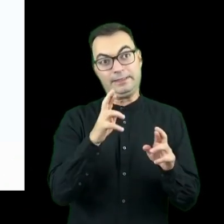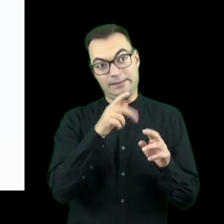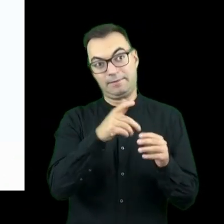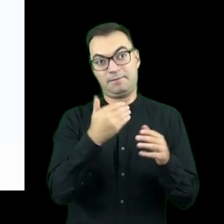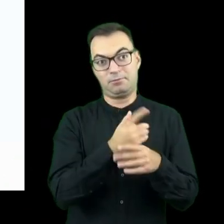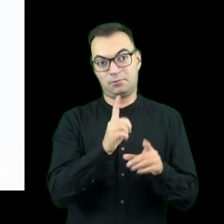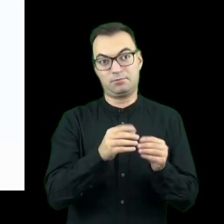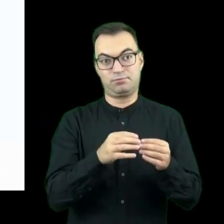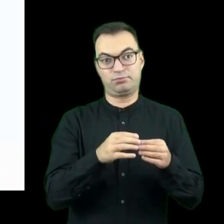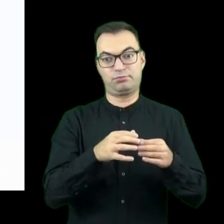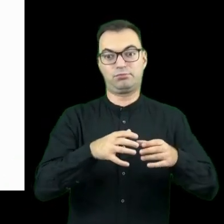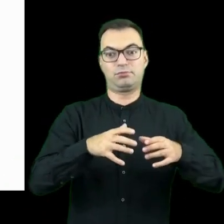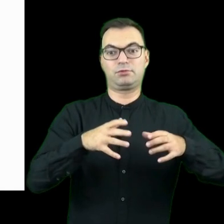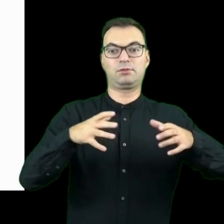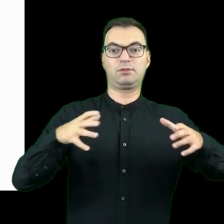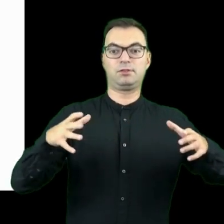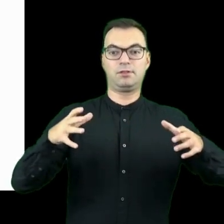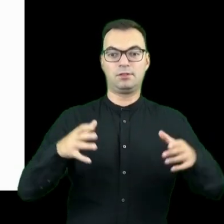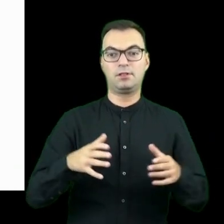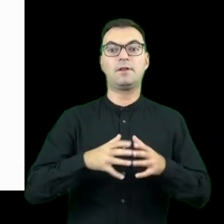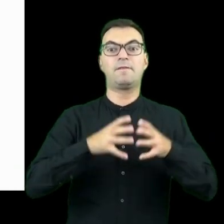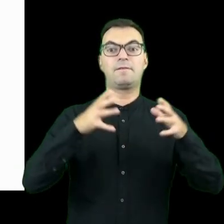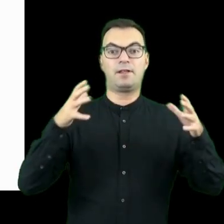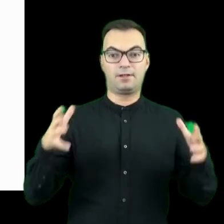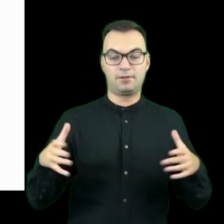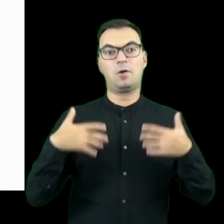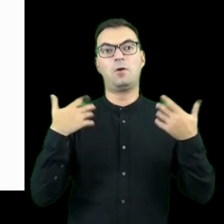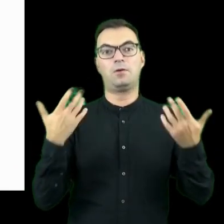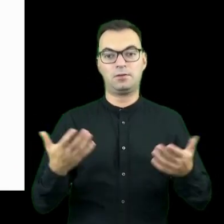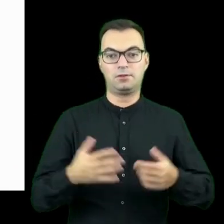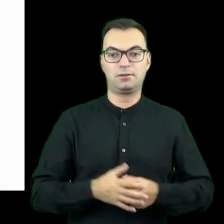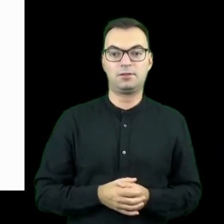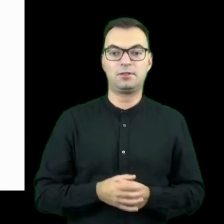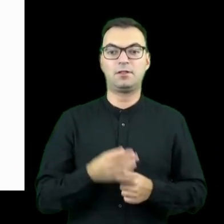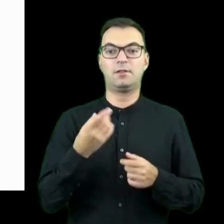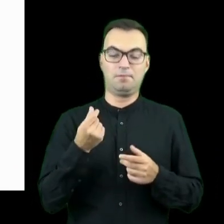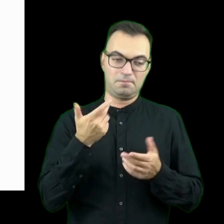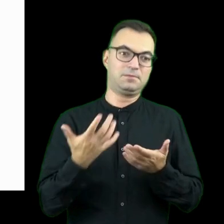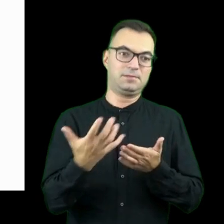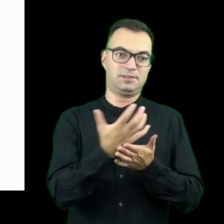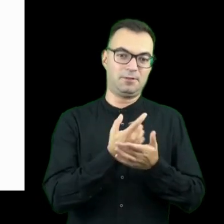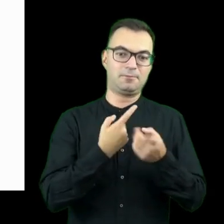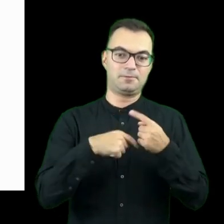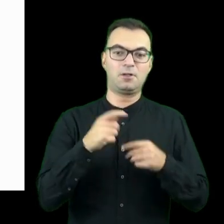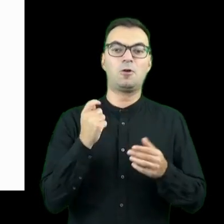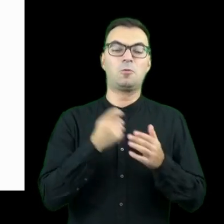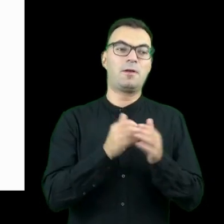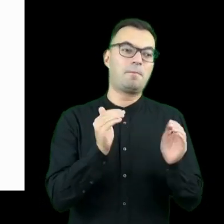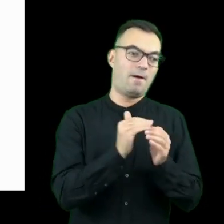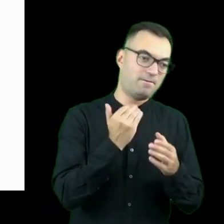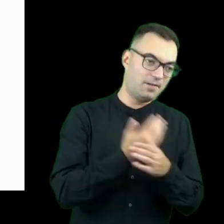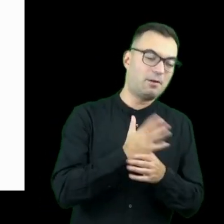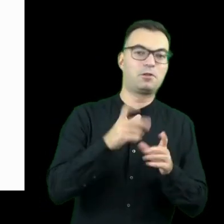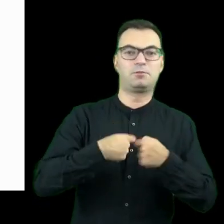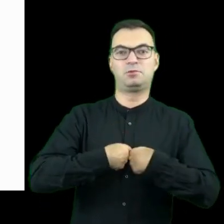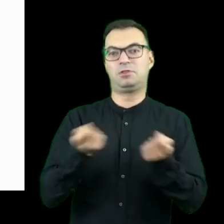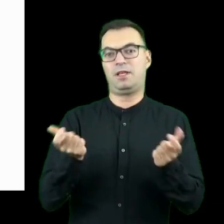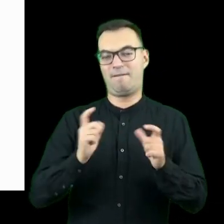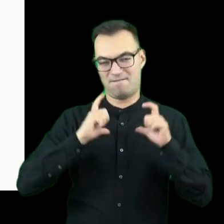szybko się rozrosną i staną się odpowiednio duże i oczywiście taki fundusz jest w stanie będziemy zarobić, bo kupuje małą firmę, a potem sprzedaje